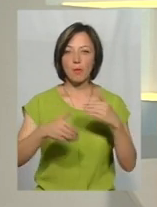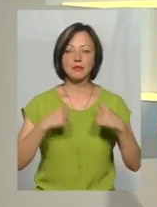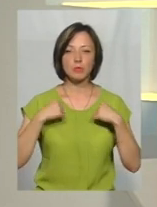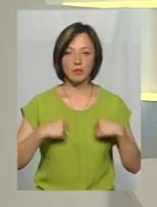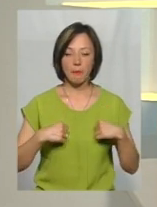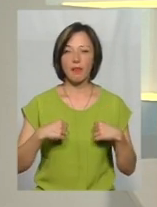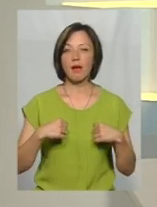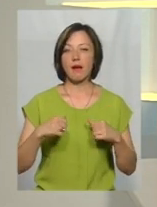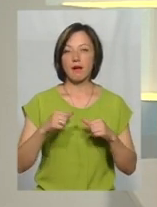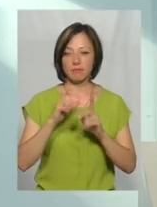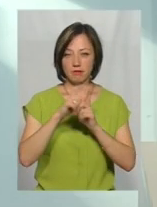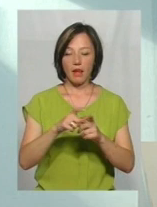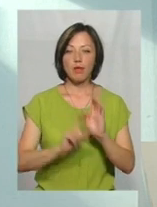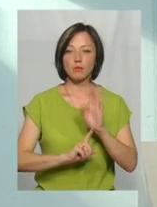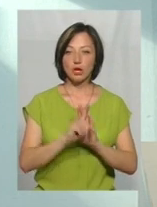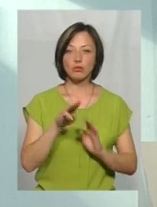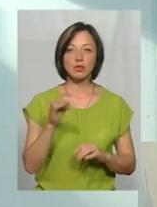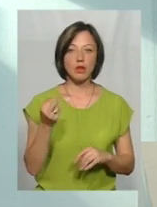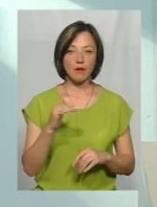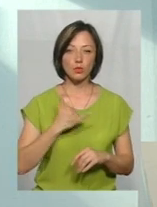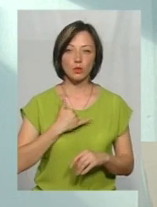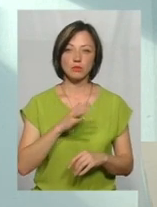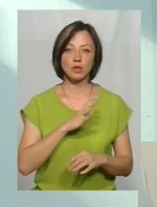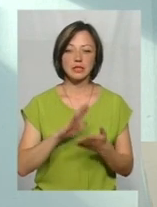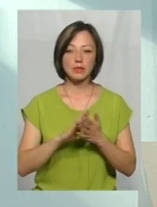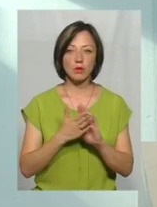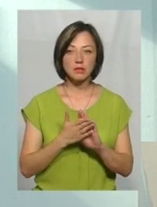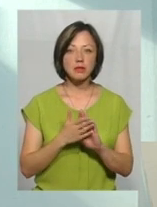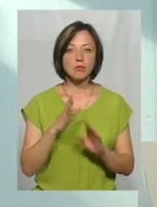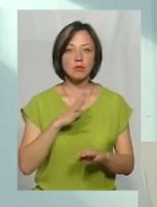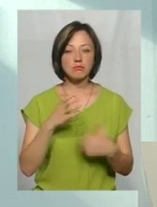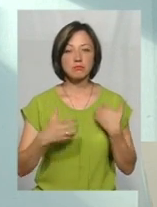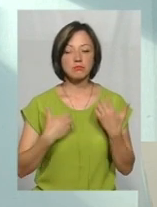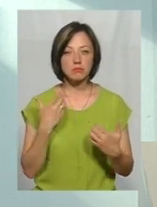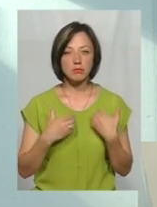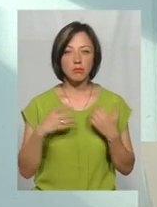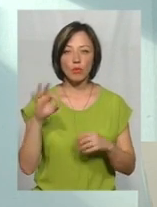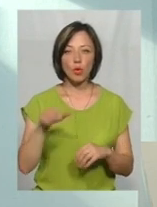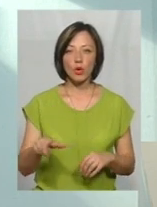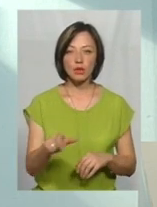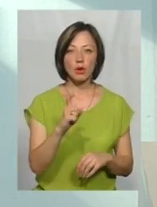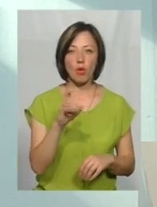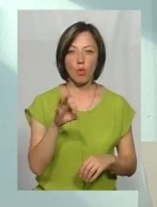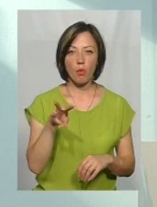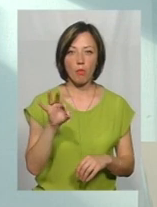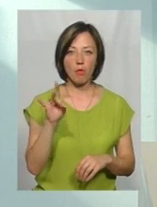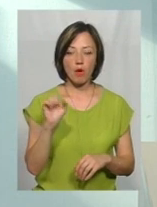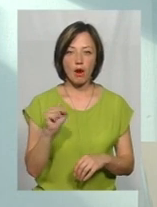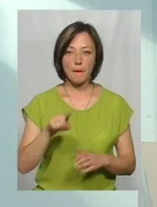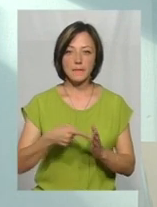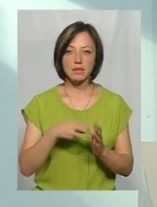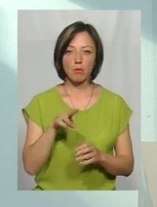початку травня у нас була ситуація, яка викликала занепокоєння. Це стосовно річській хмора. Це в полонному